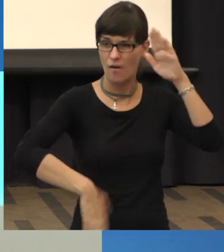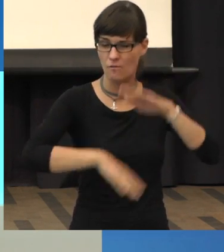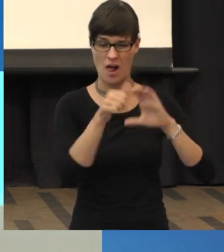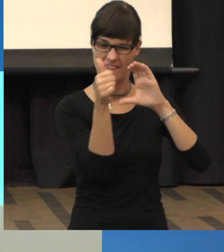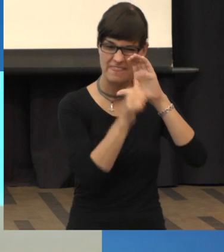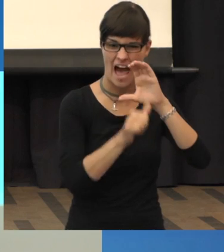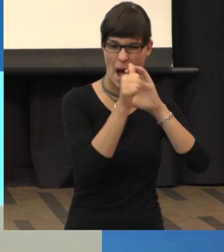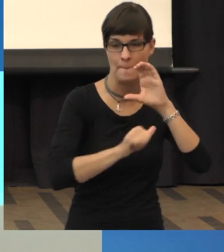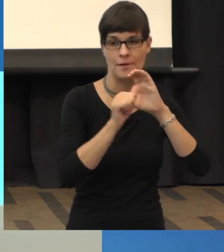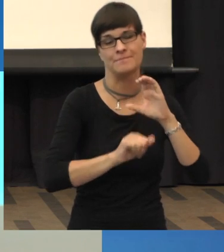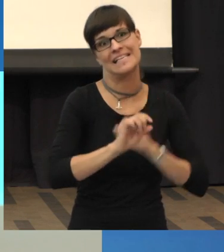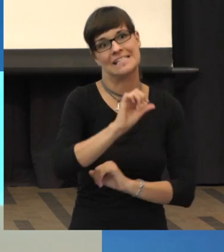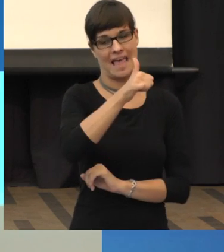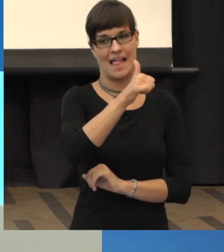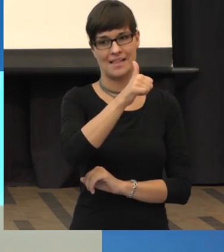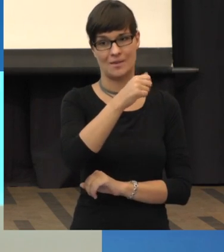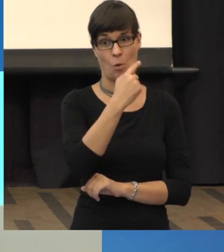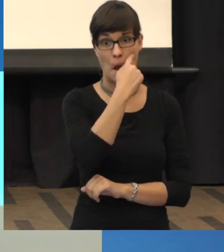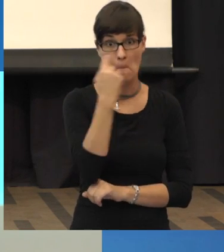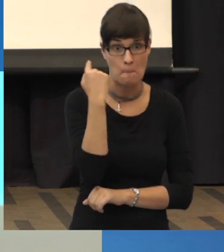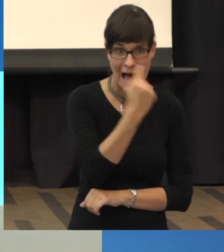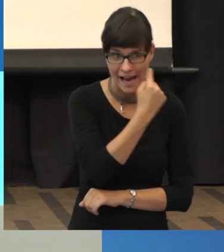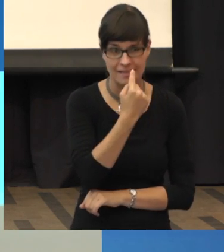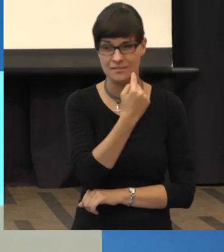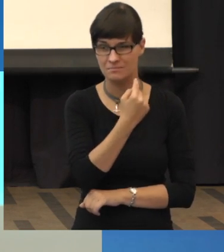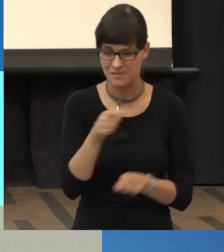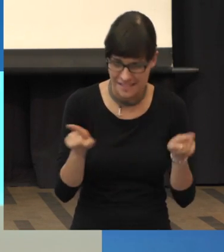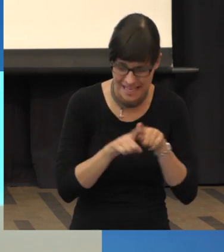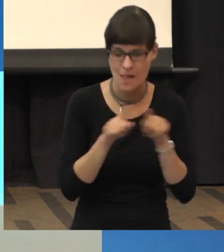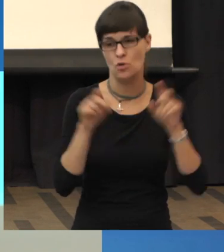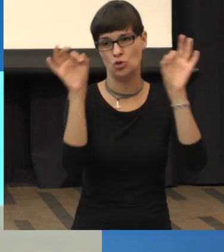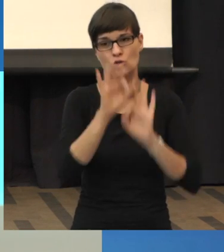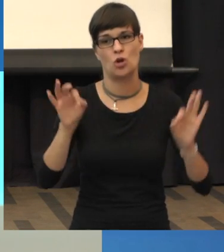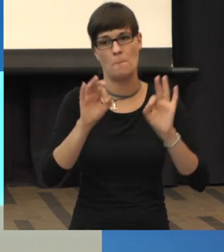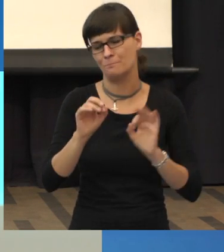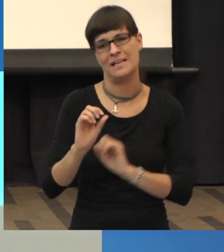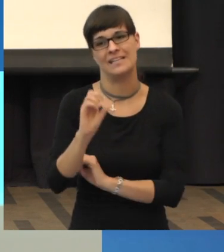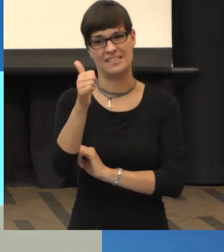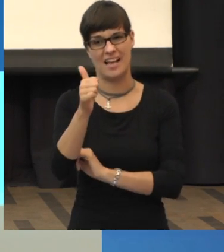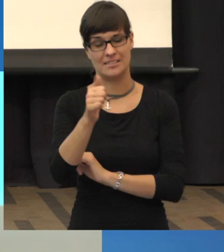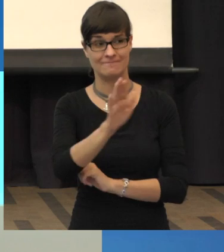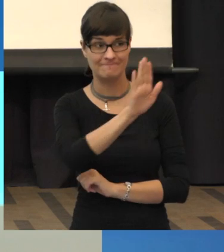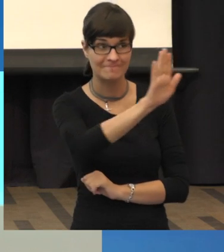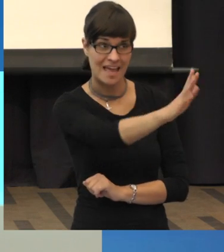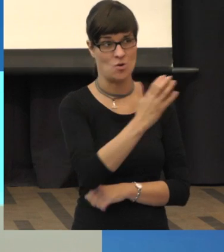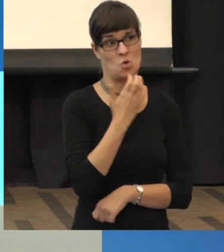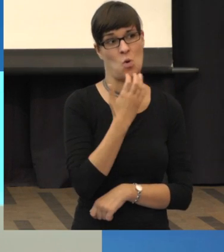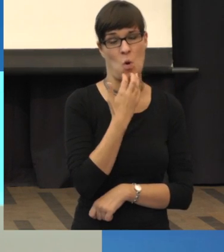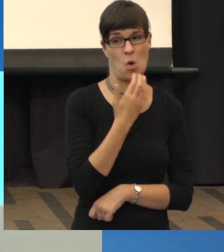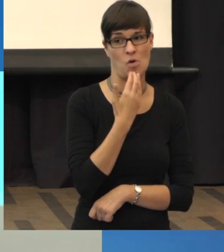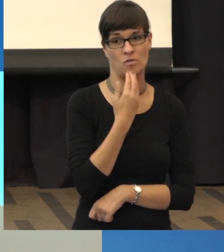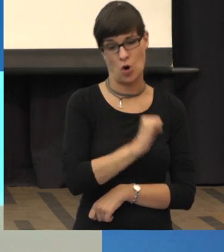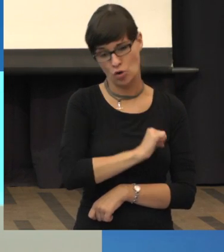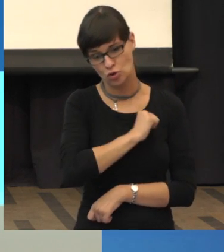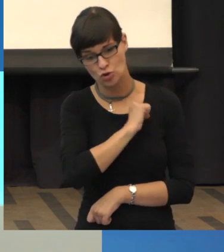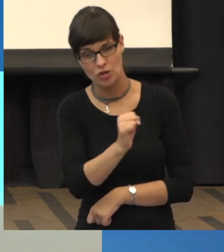Und dass es auf beiden Augen passiert, ist noch seltener. Also, bei Ihnen muss jetzt die Hoffnung sein, dass das relativ schnell in das